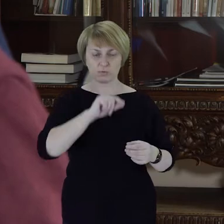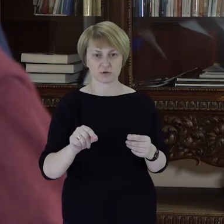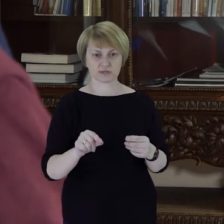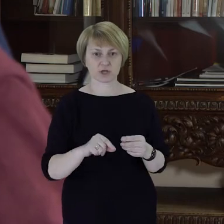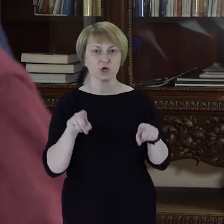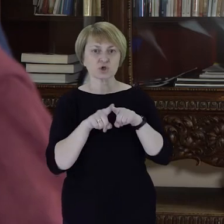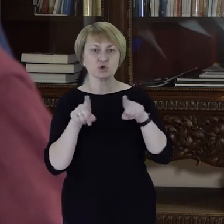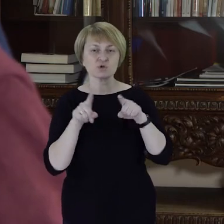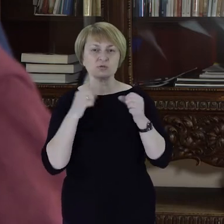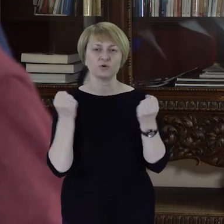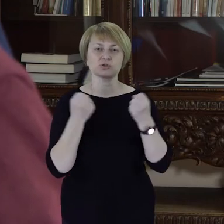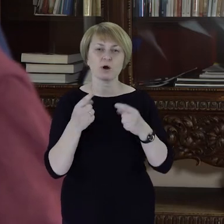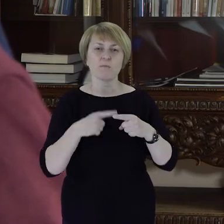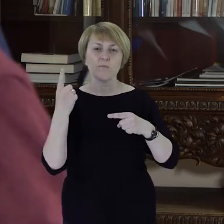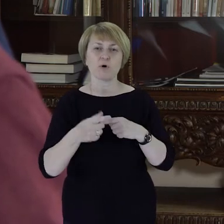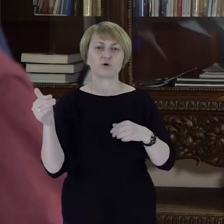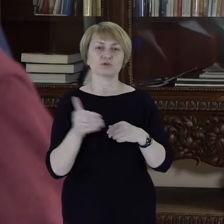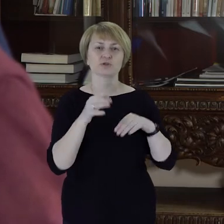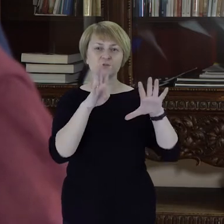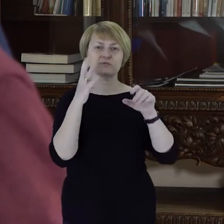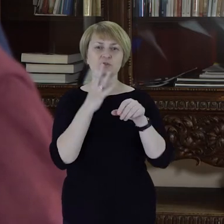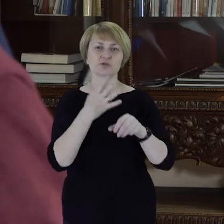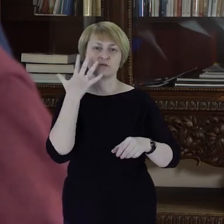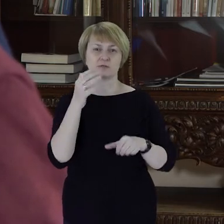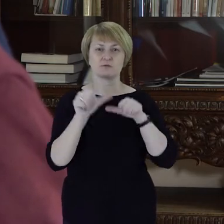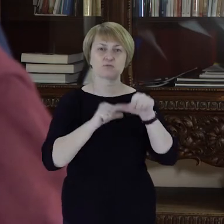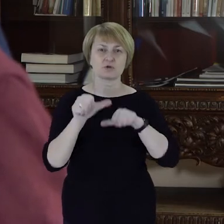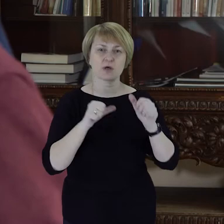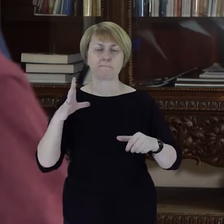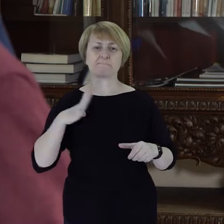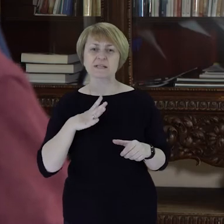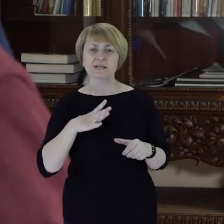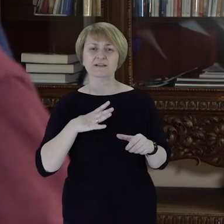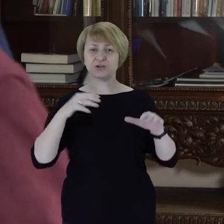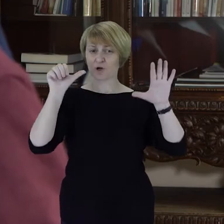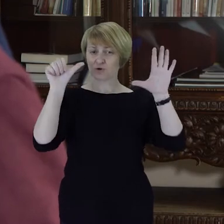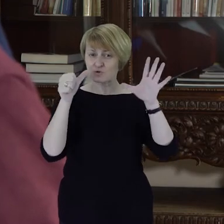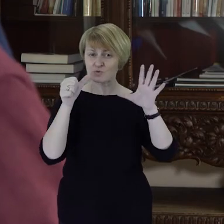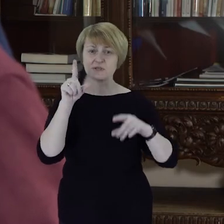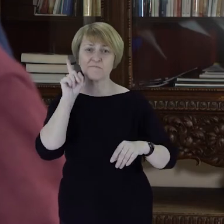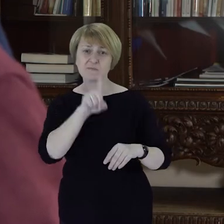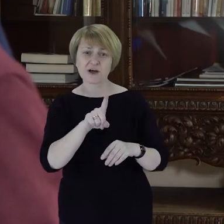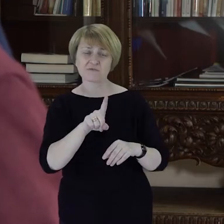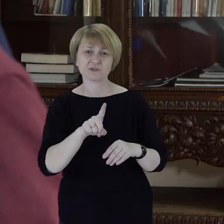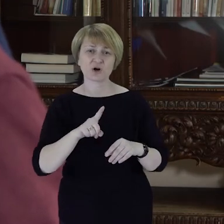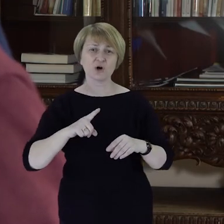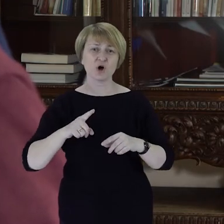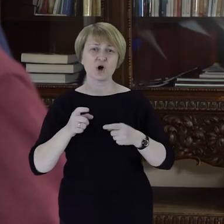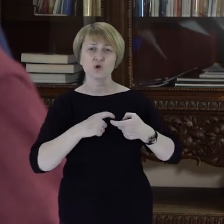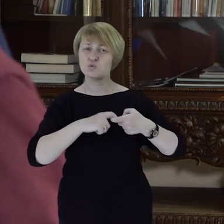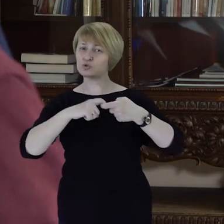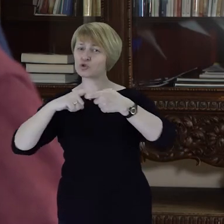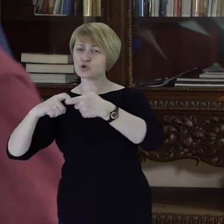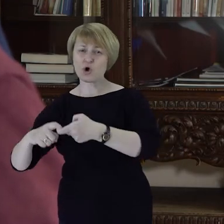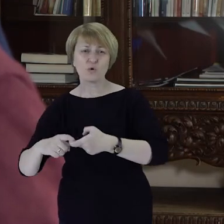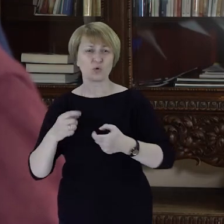działo się po 1945 roku. To pytanie, ta szósta prawda o tą politykę, o tą ciągłość,